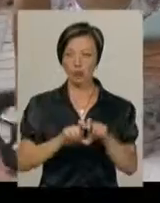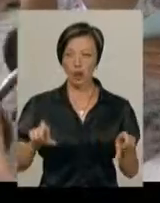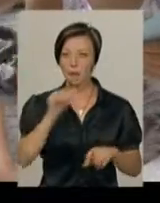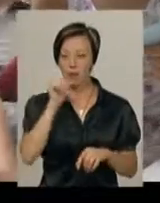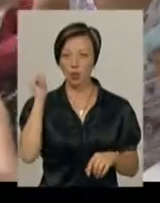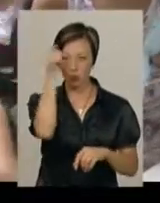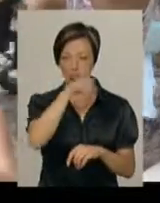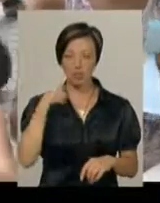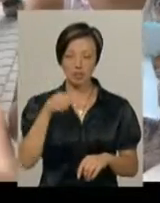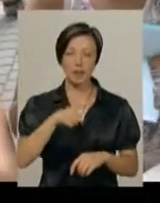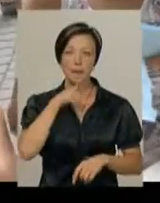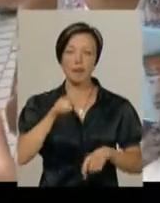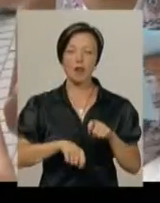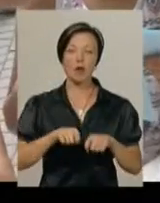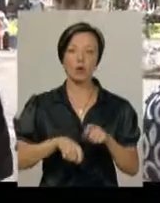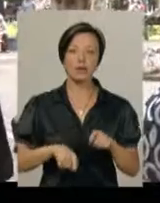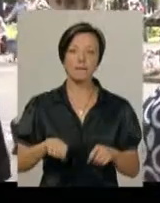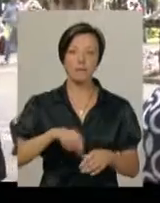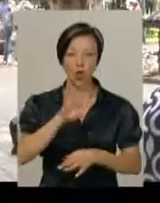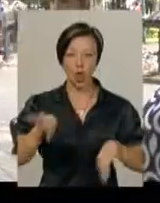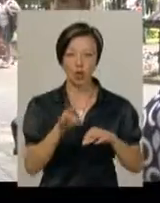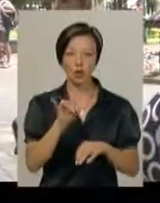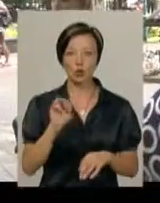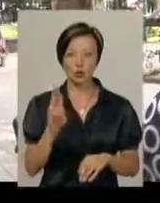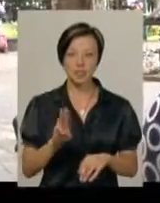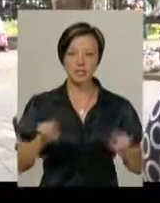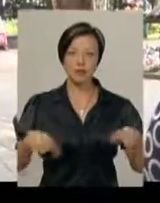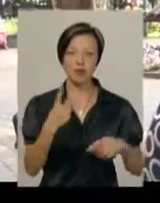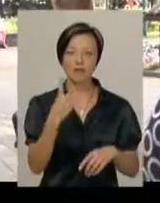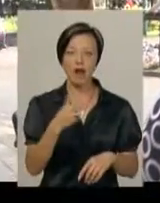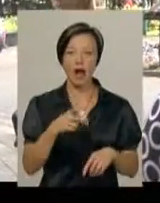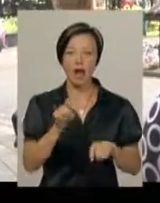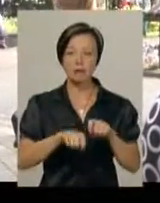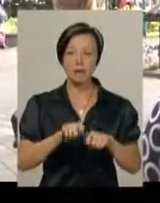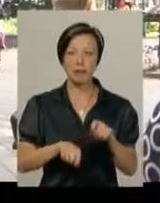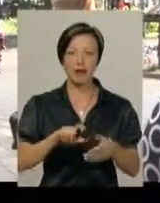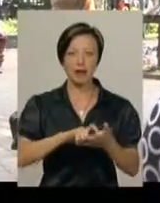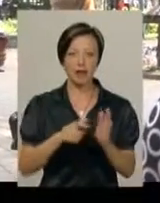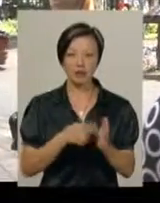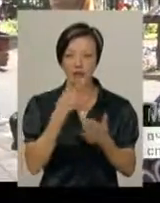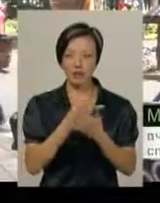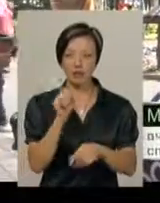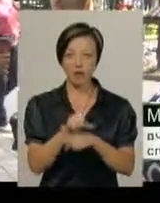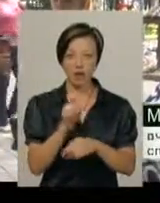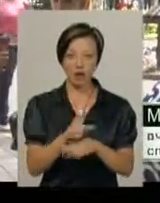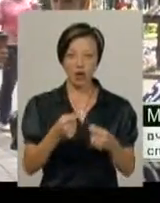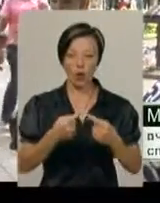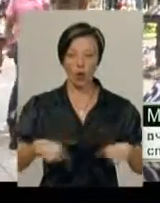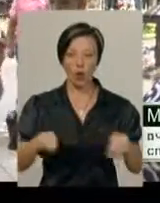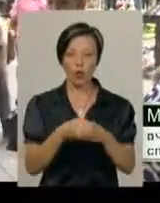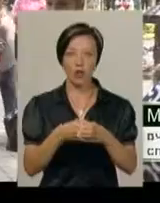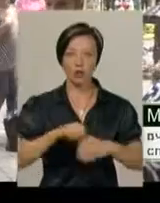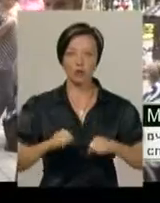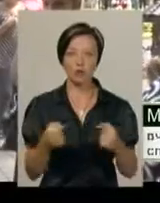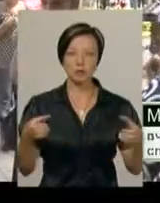минулого року за пілотним проєктом «Нуж» було створено два експериментальні класи. Демонструємо таку вправу, яка називається «Коло друзів», де в